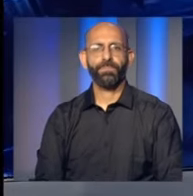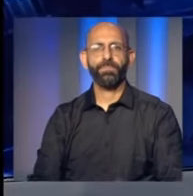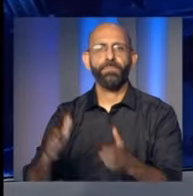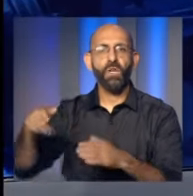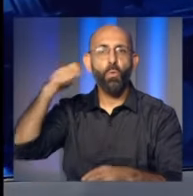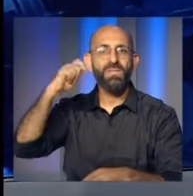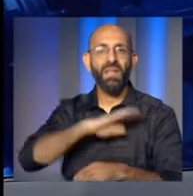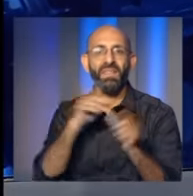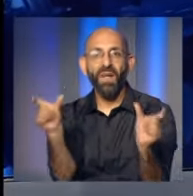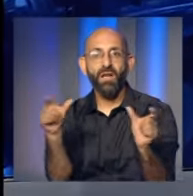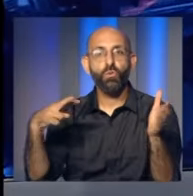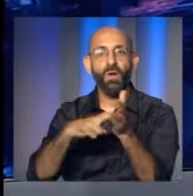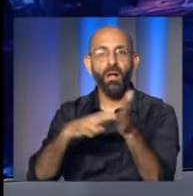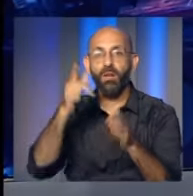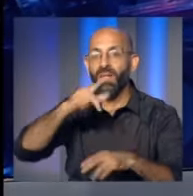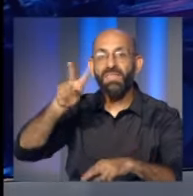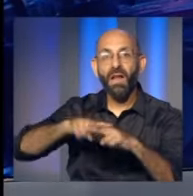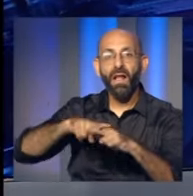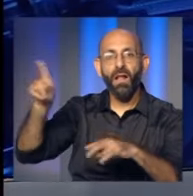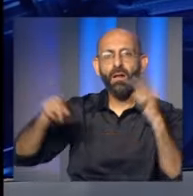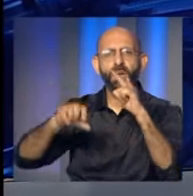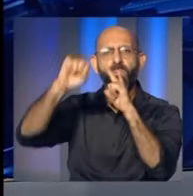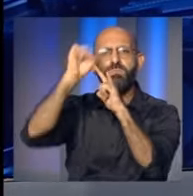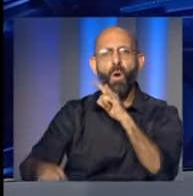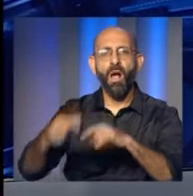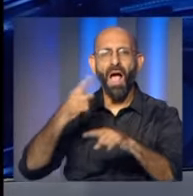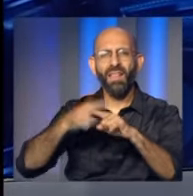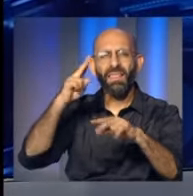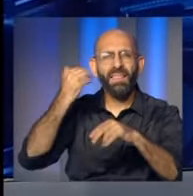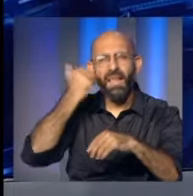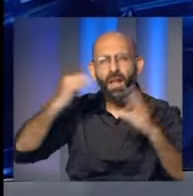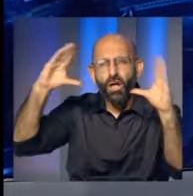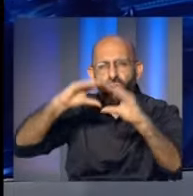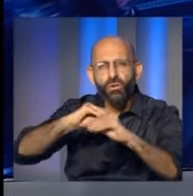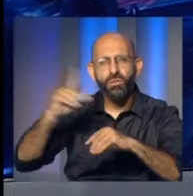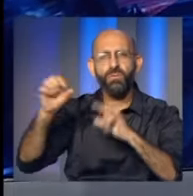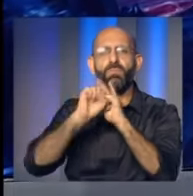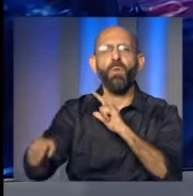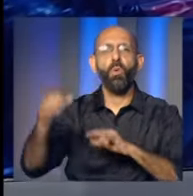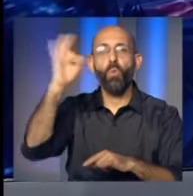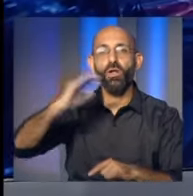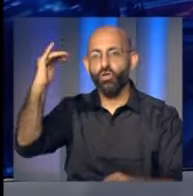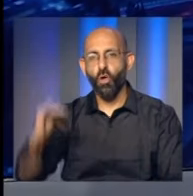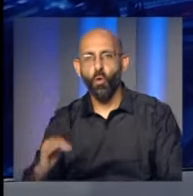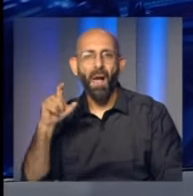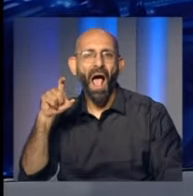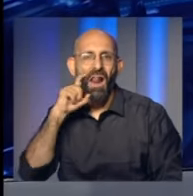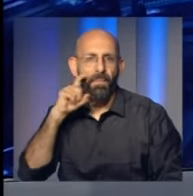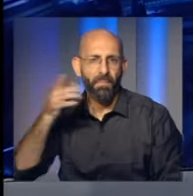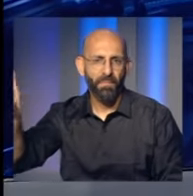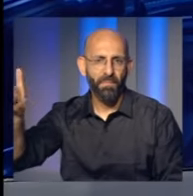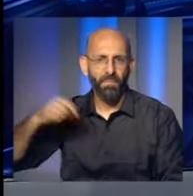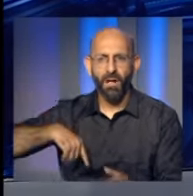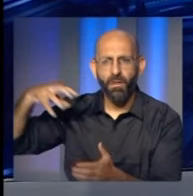أعلنت وزارة الدفاع السورية أن العدو الإسرائيلي نفذ عدوانا وعيد منتصف ليلة الأحد إثنين هجوما